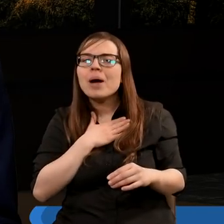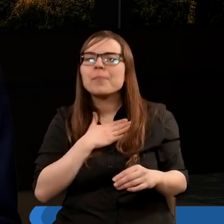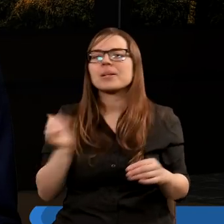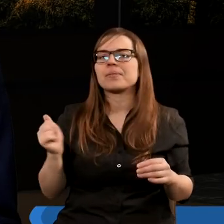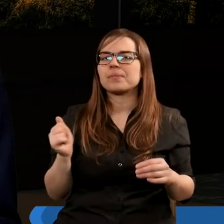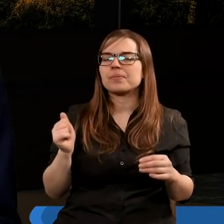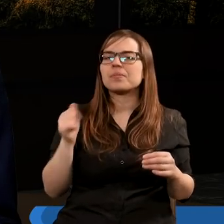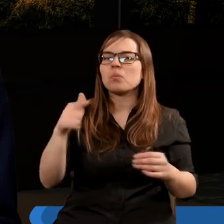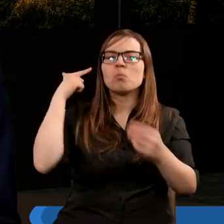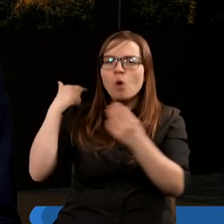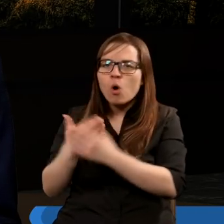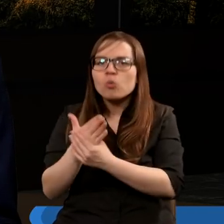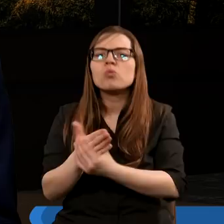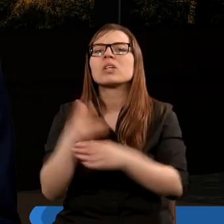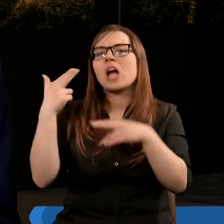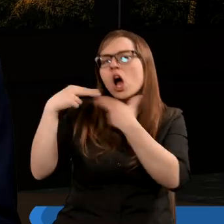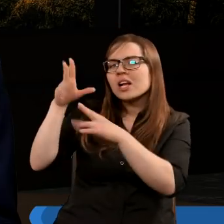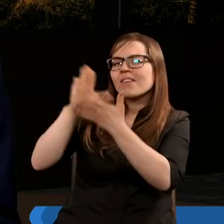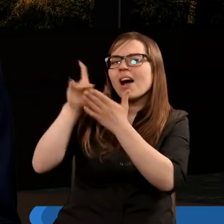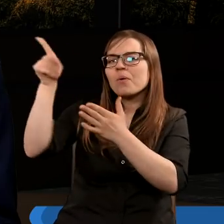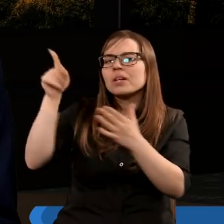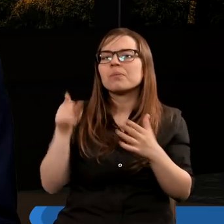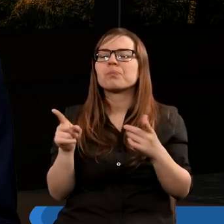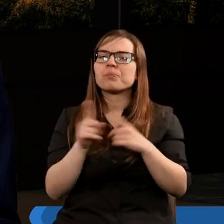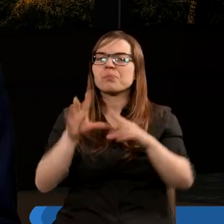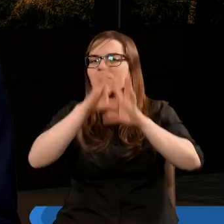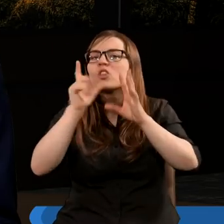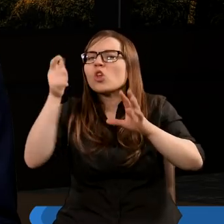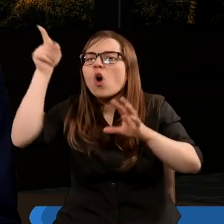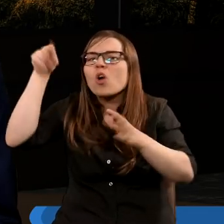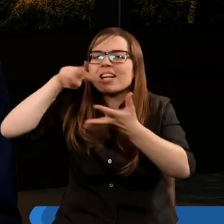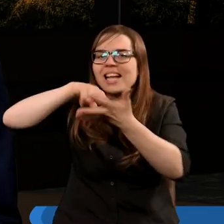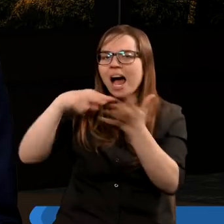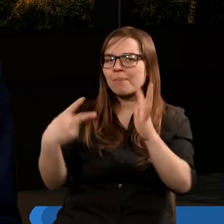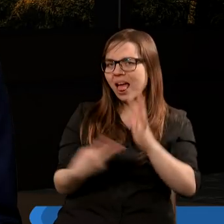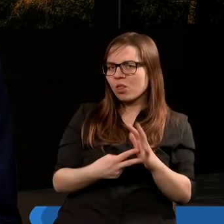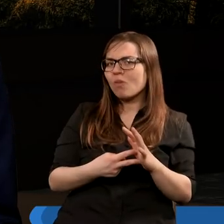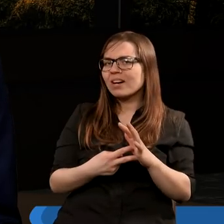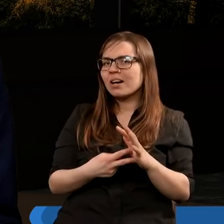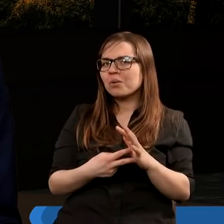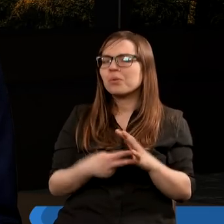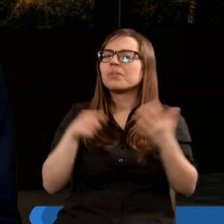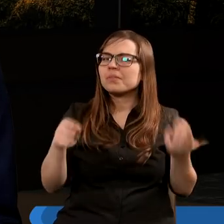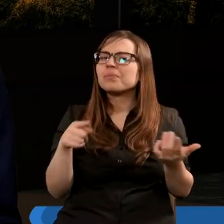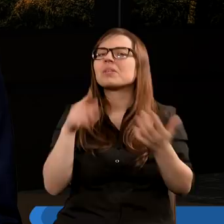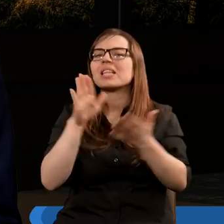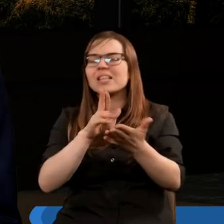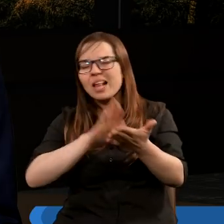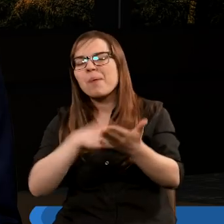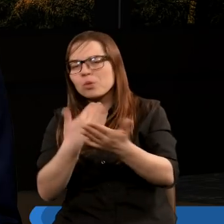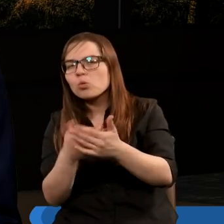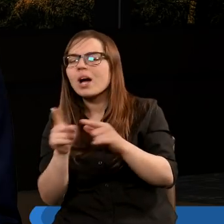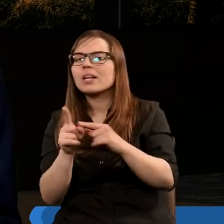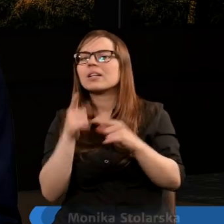a ten szacunek powoduje, że jesteśmy posłuszni i oddajemy Mu chwałę i robiłem wszystko inne, tak jak on to zaplanował. Ale ciekawe jest to właśnie na przykładzie